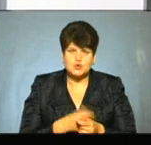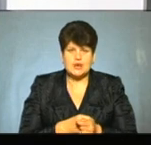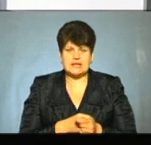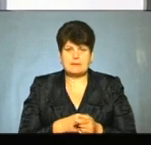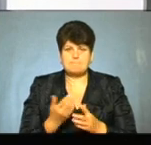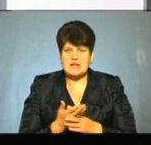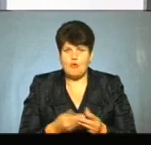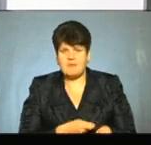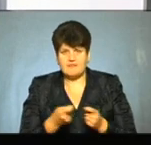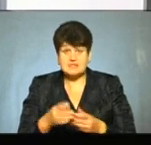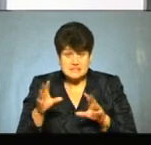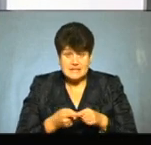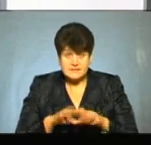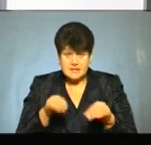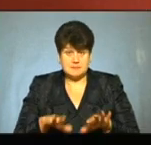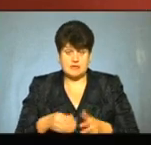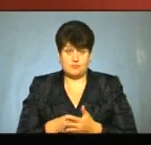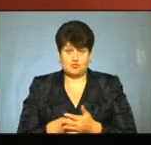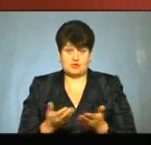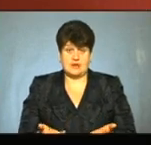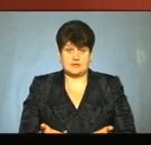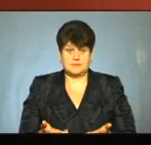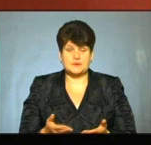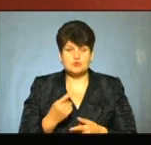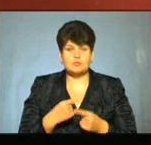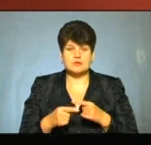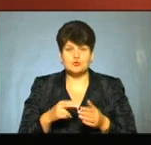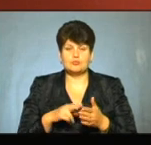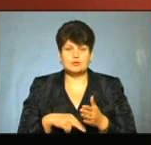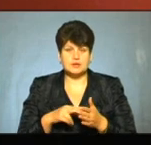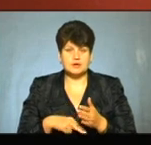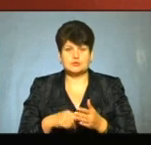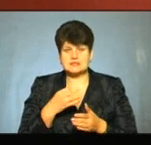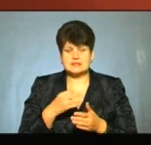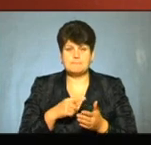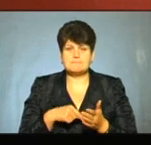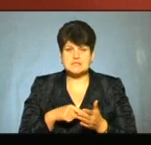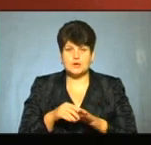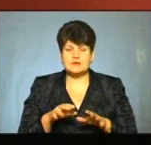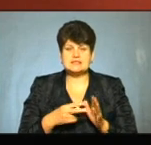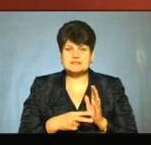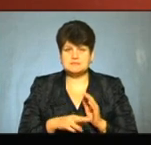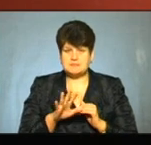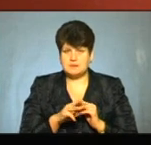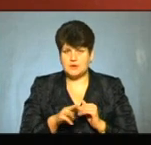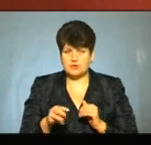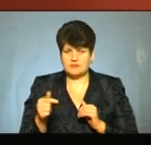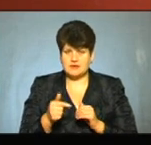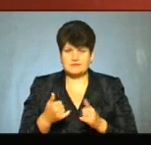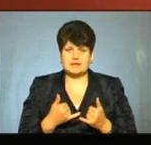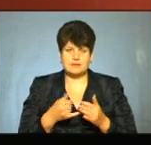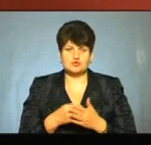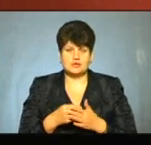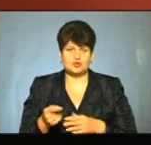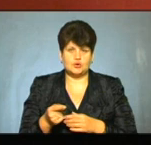перевезення. Все це лягло на місцеві бюджети. Якщо повертаємося до акцизного податку, сказав міський голова, що це 75 мільйонів гривень для бюджету